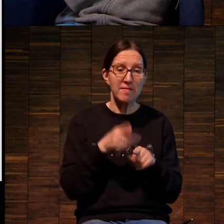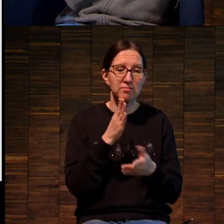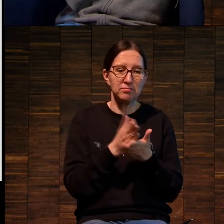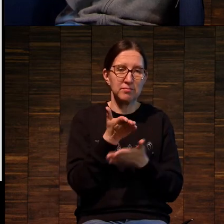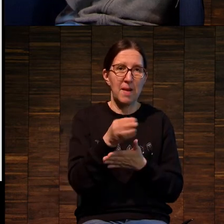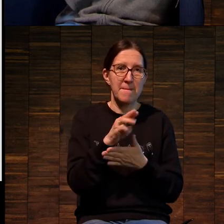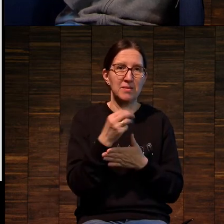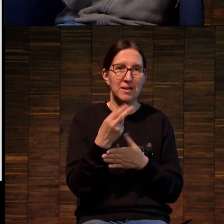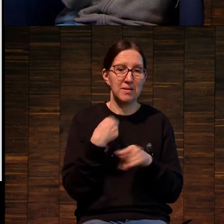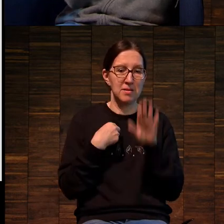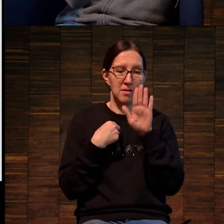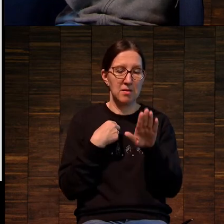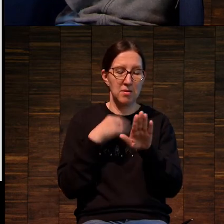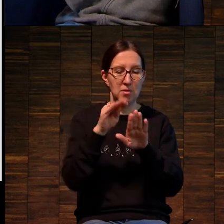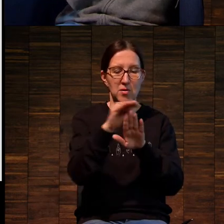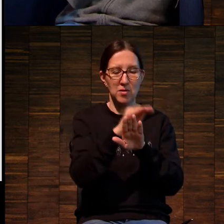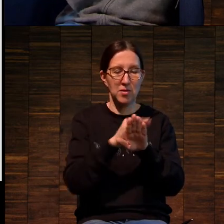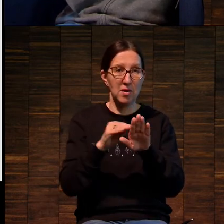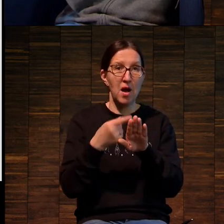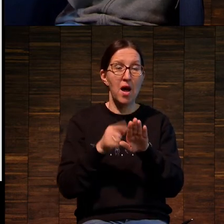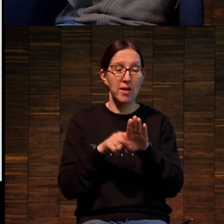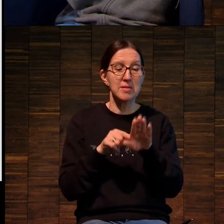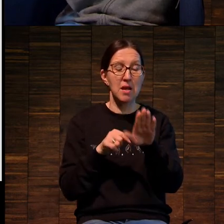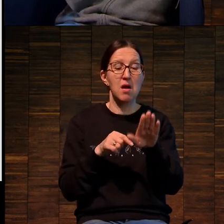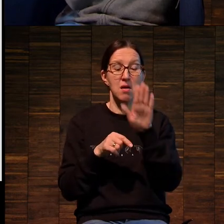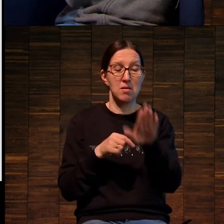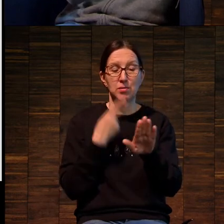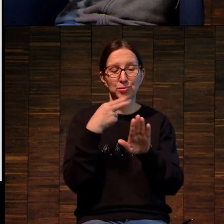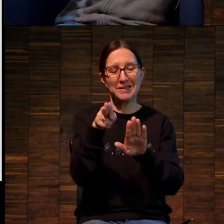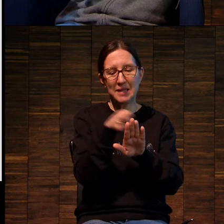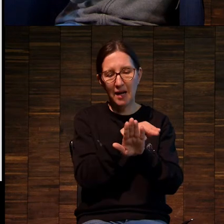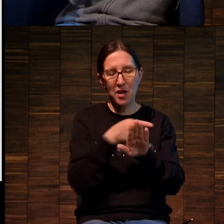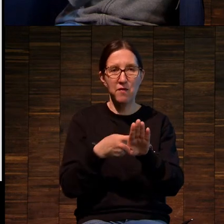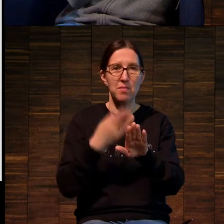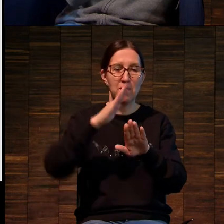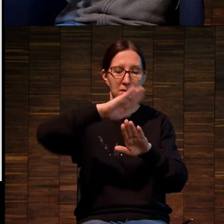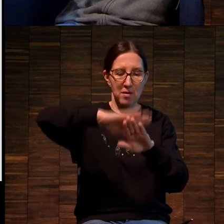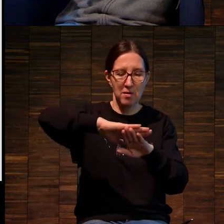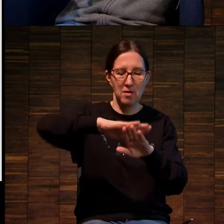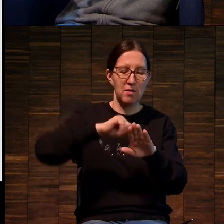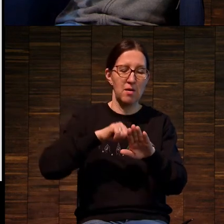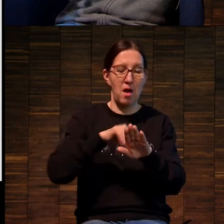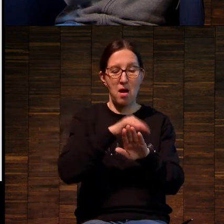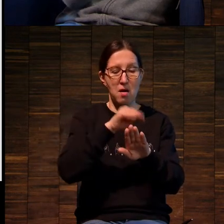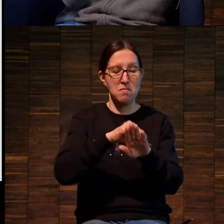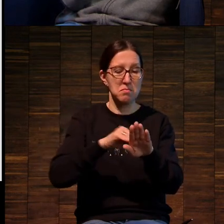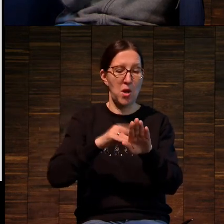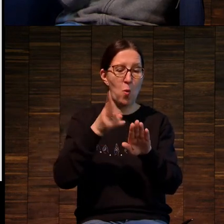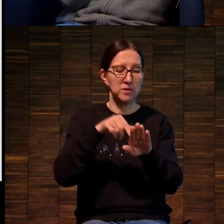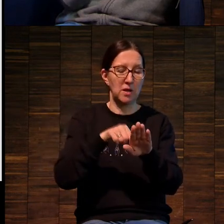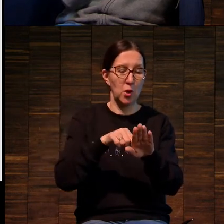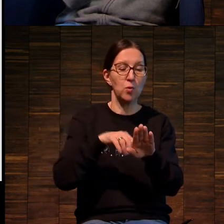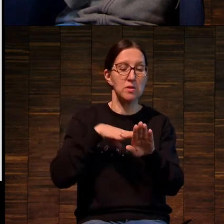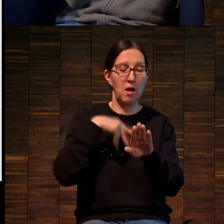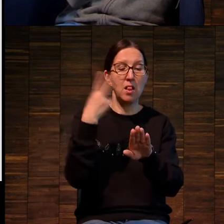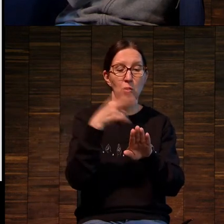матрица. В том случае, если мы эту дырочку закрываем, заклеиваем, закрываем фотоэмульсии или как угодно,